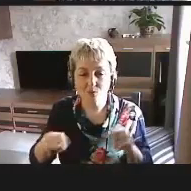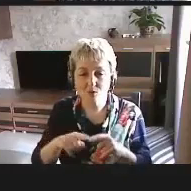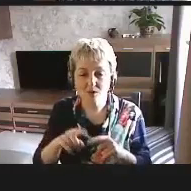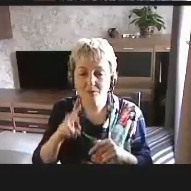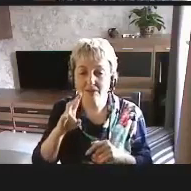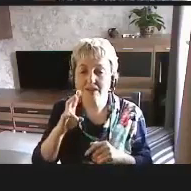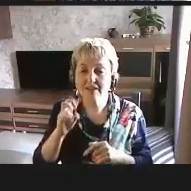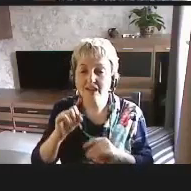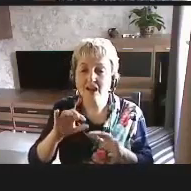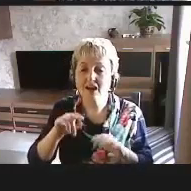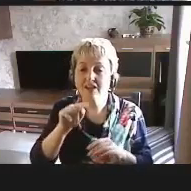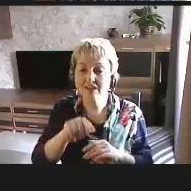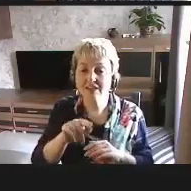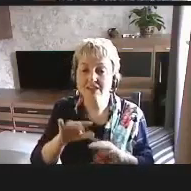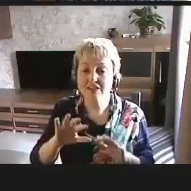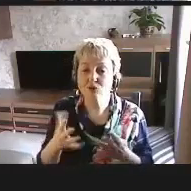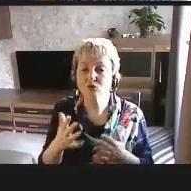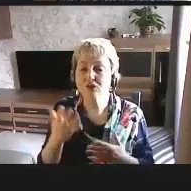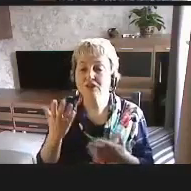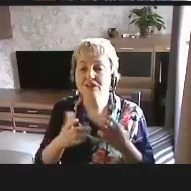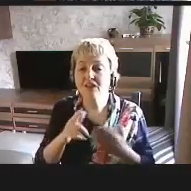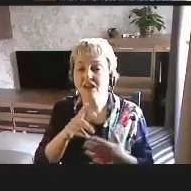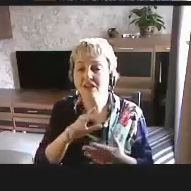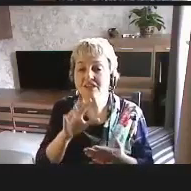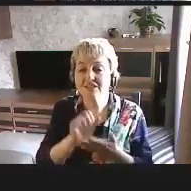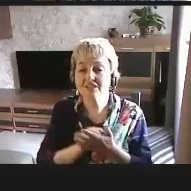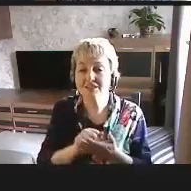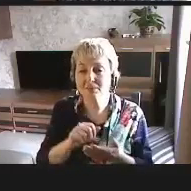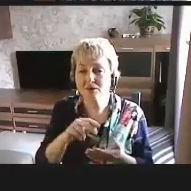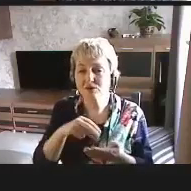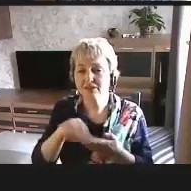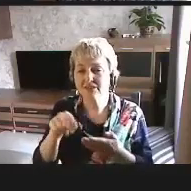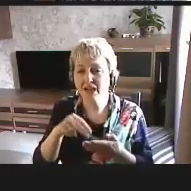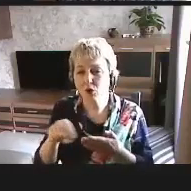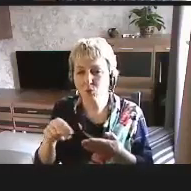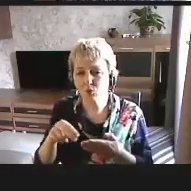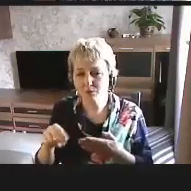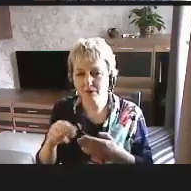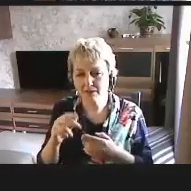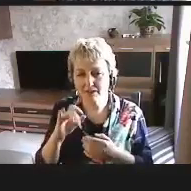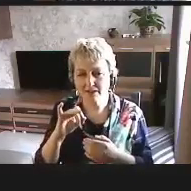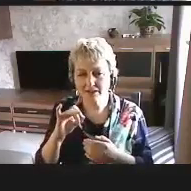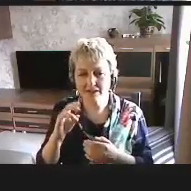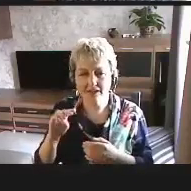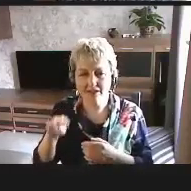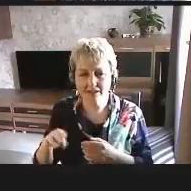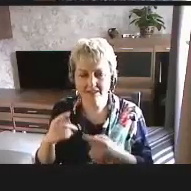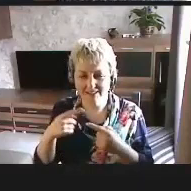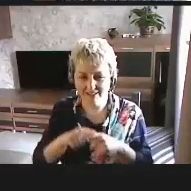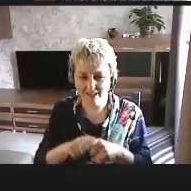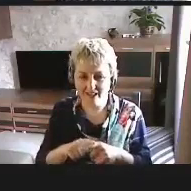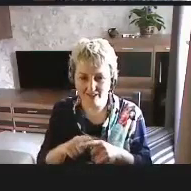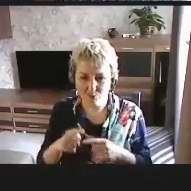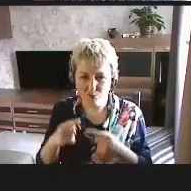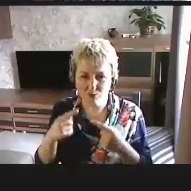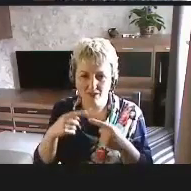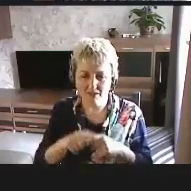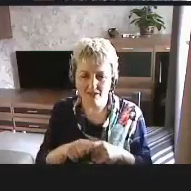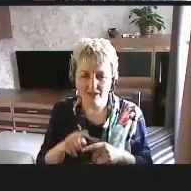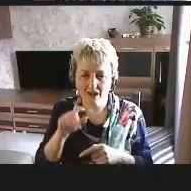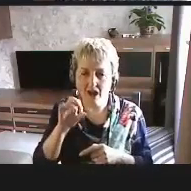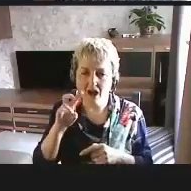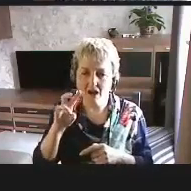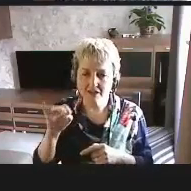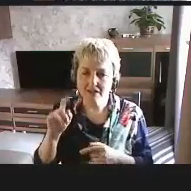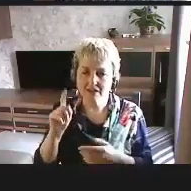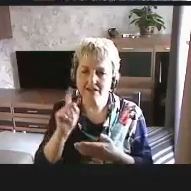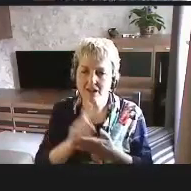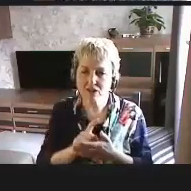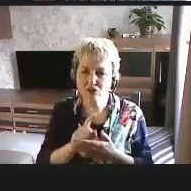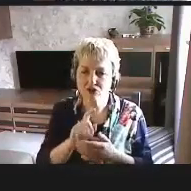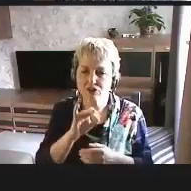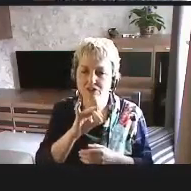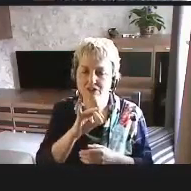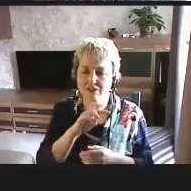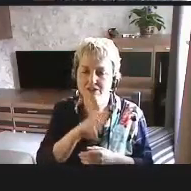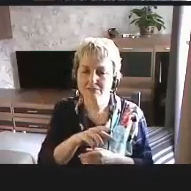те случаи, когда они занимаются закупками ИКТ, закупками технологий. Они должны им